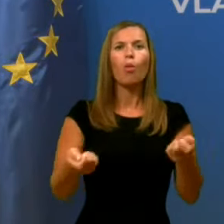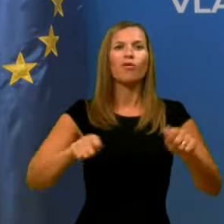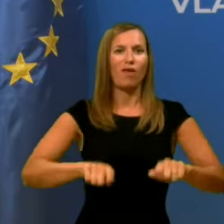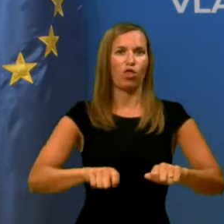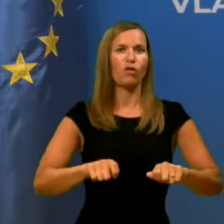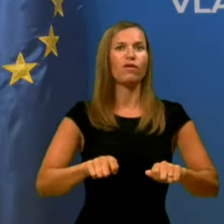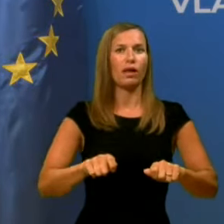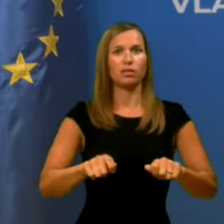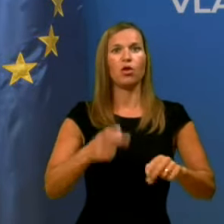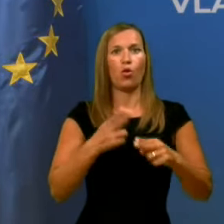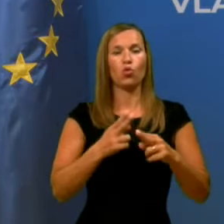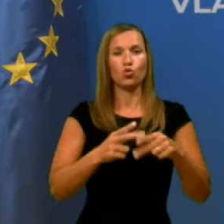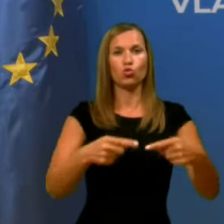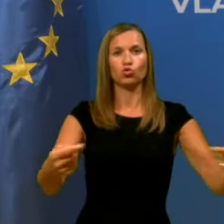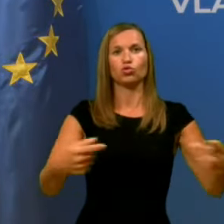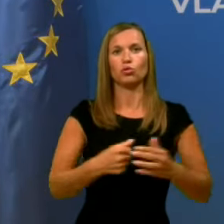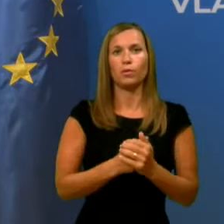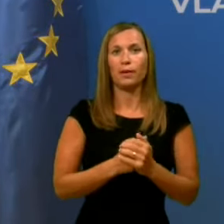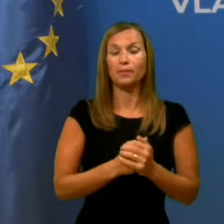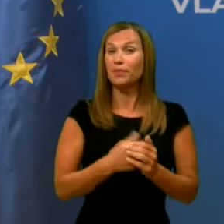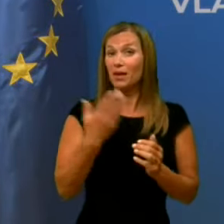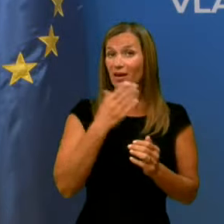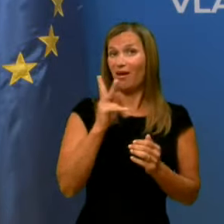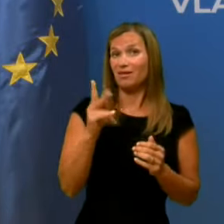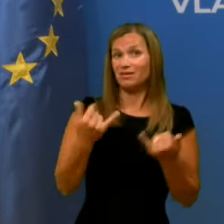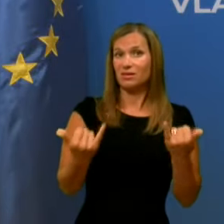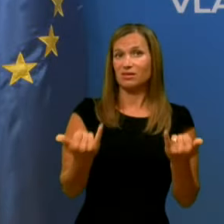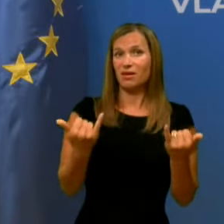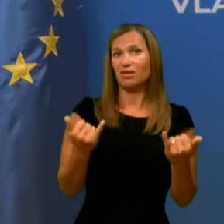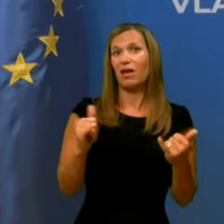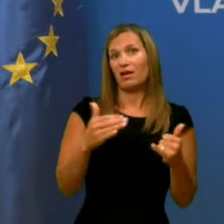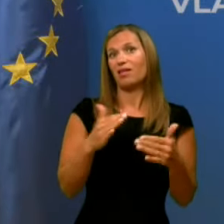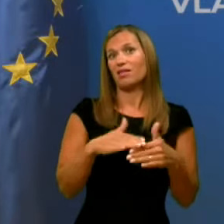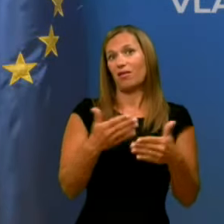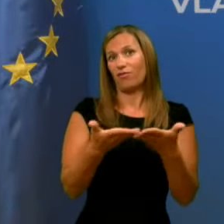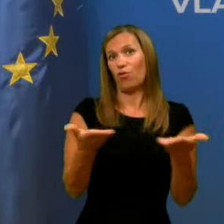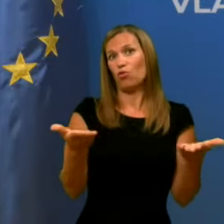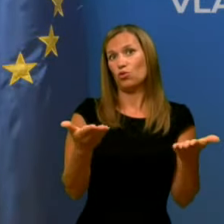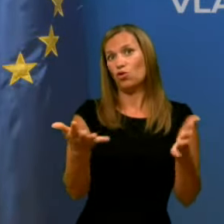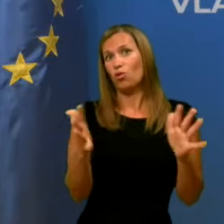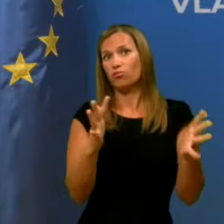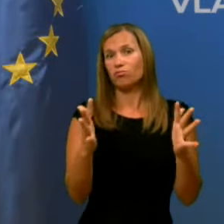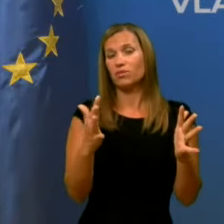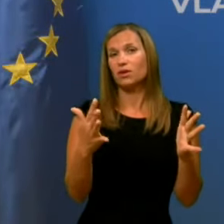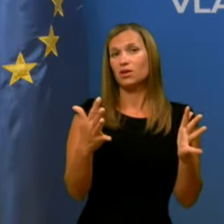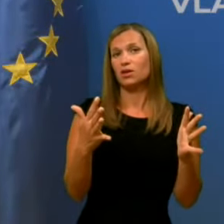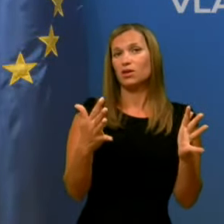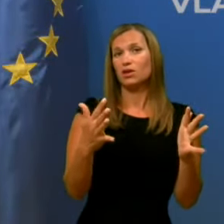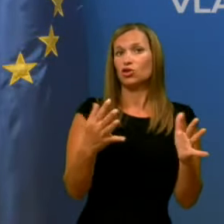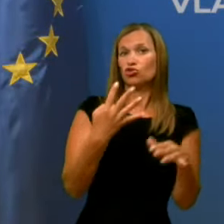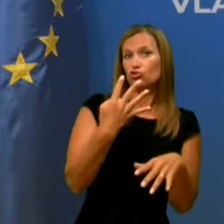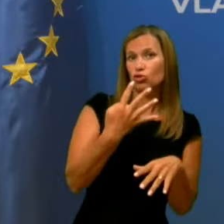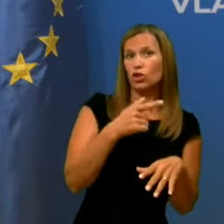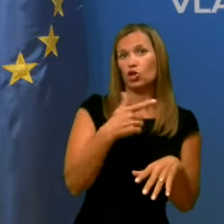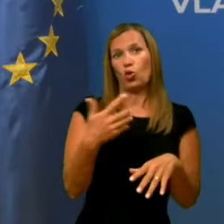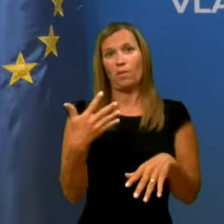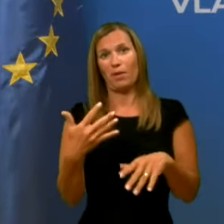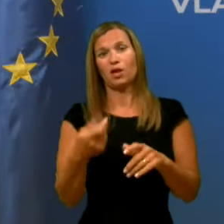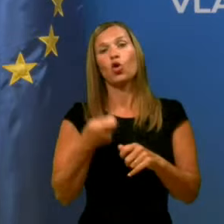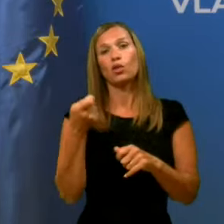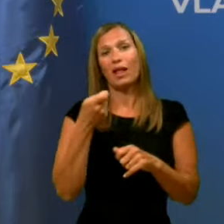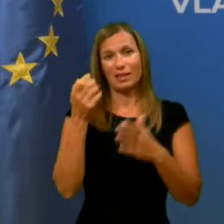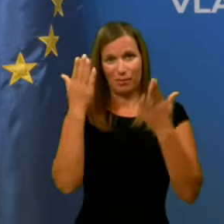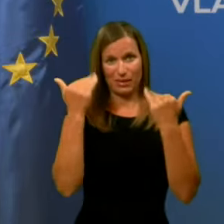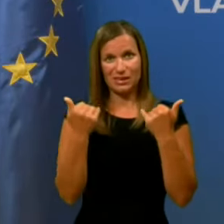V hrastniku je trenutno sveda na voljo, mislim, da je okrog štiri, pet dodatnih medicinskih